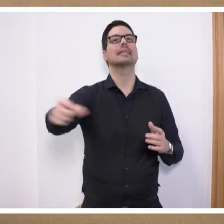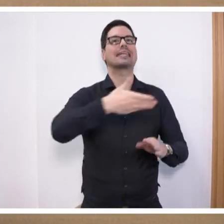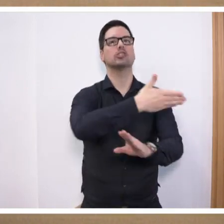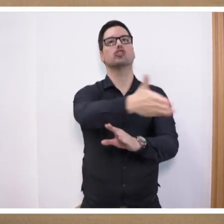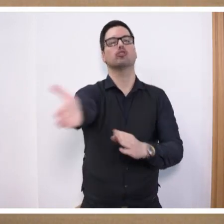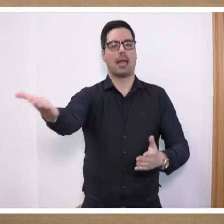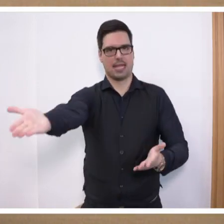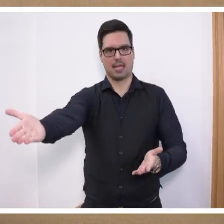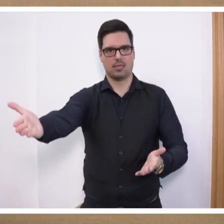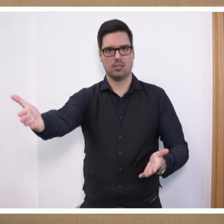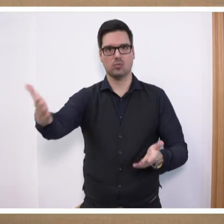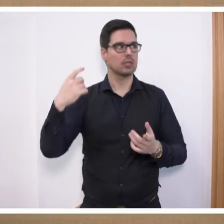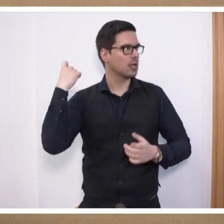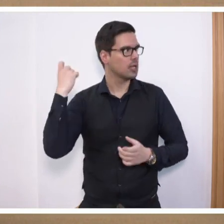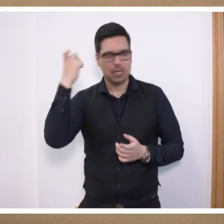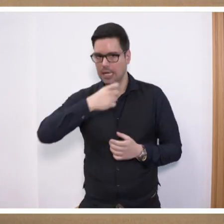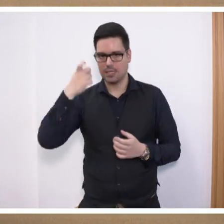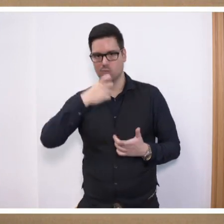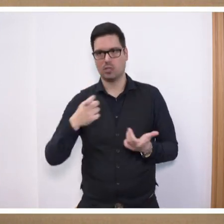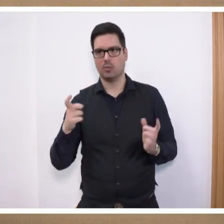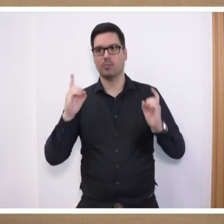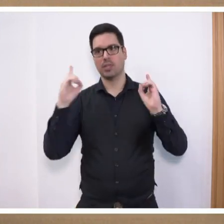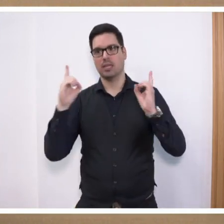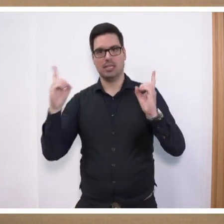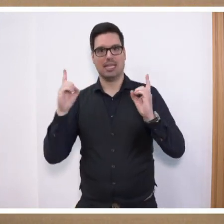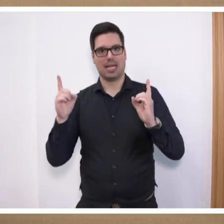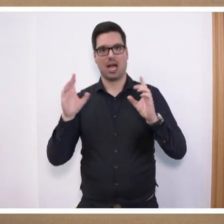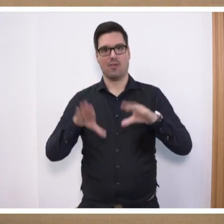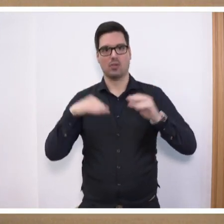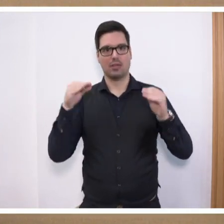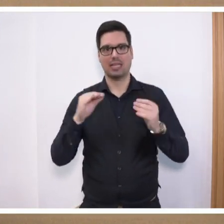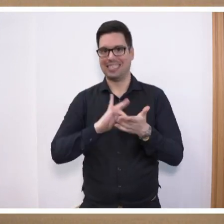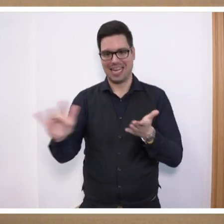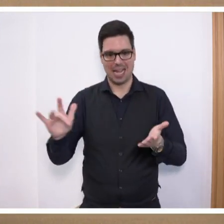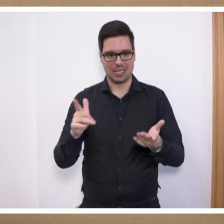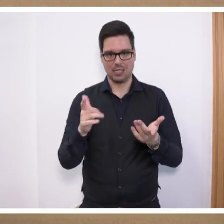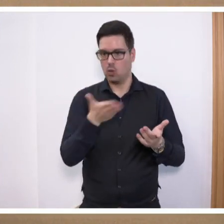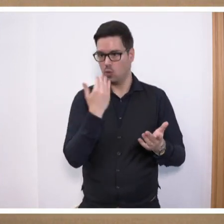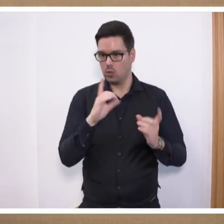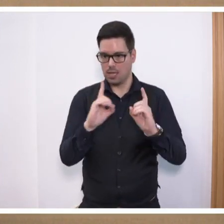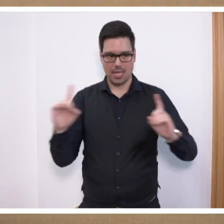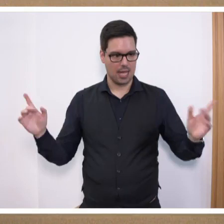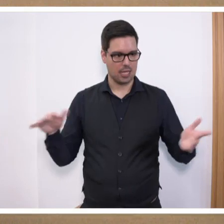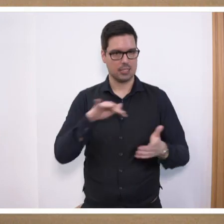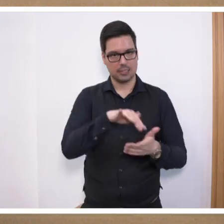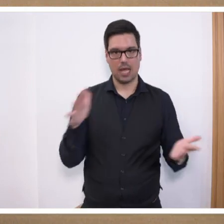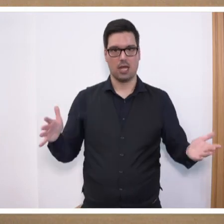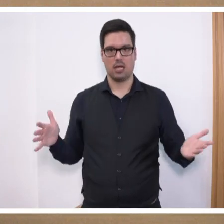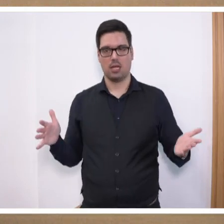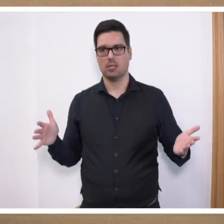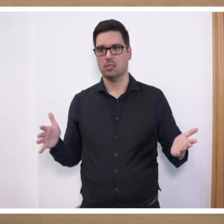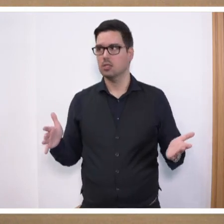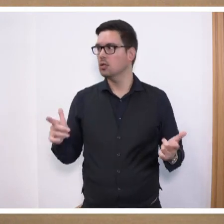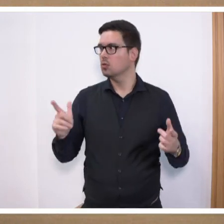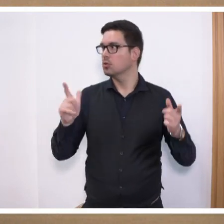kein Wunder, das, was wir gehört haben, die Lehrerreserve war von Anfang an leergefegt. Und das gehört auch mit dazu. Es ist ja auch